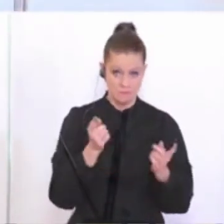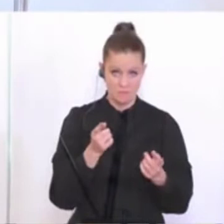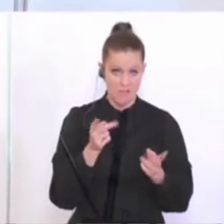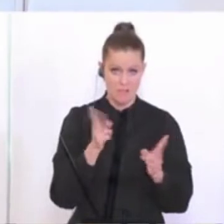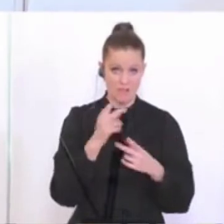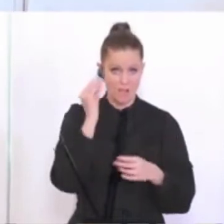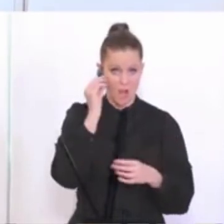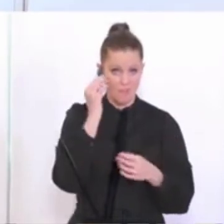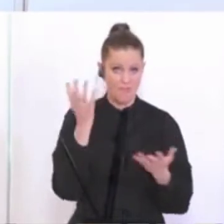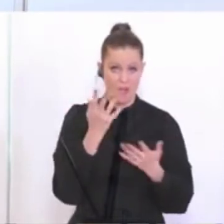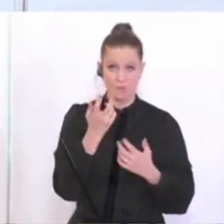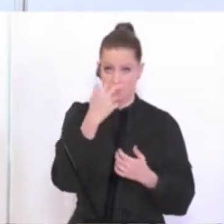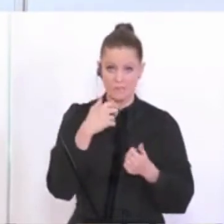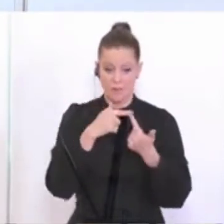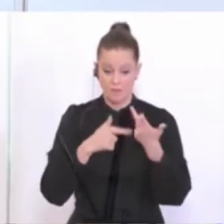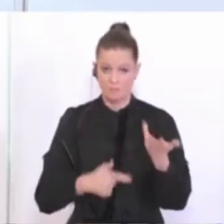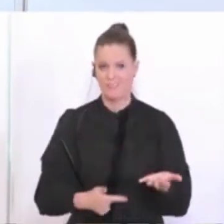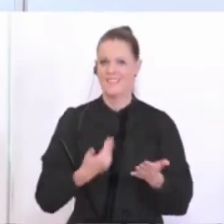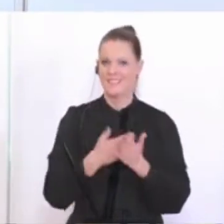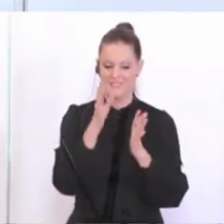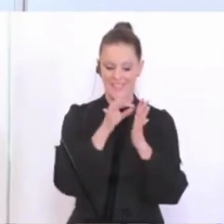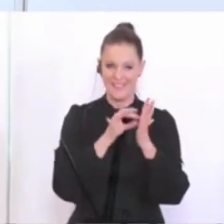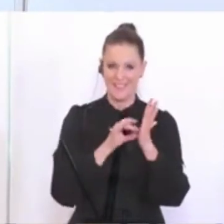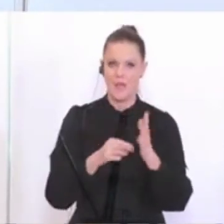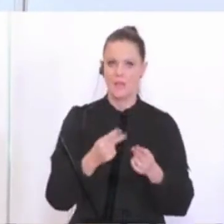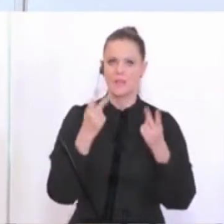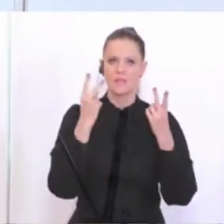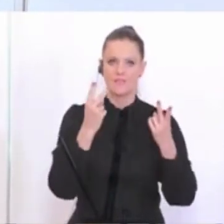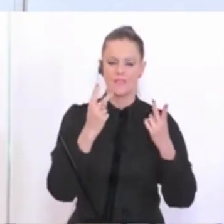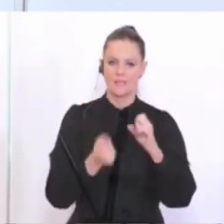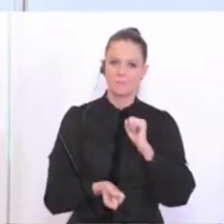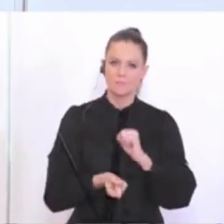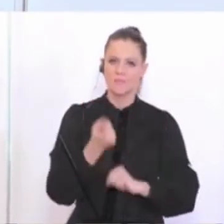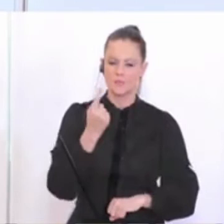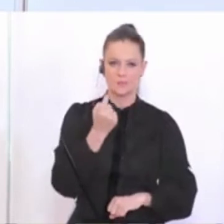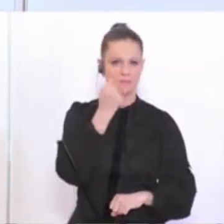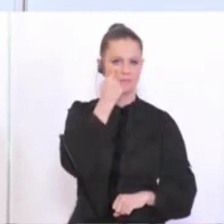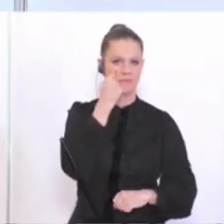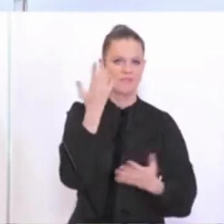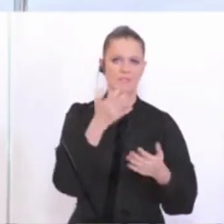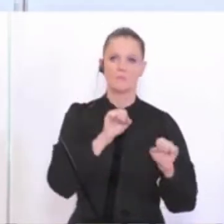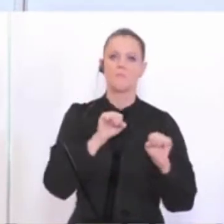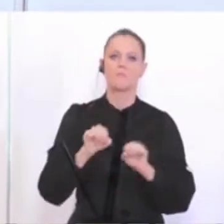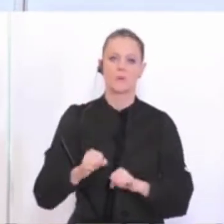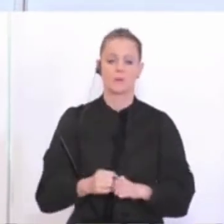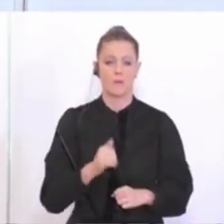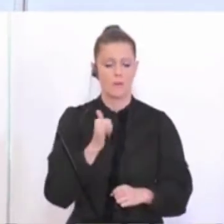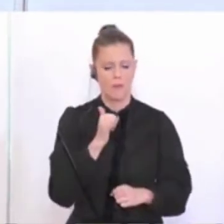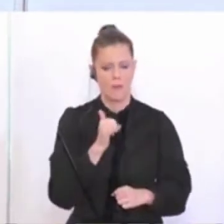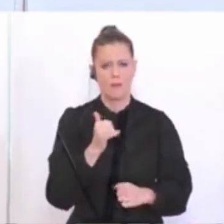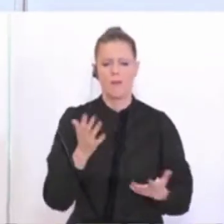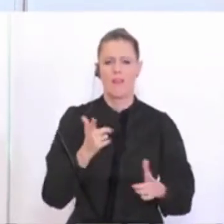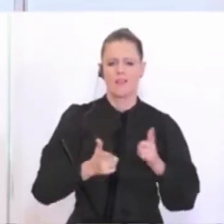Aber deshalb sind ja die Kriterien so wichtig, die heranzuziehen sind. Aber insbesondere springt einmal ins Auge, dass das möglich wäre. Und ja, sicherlich bei